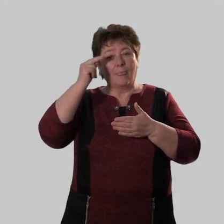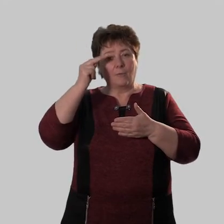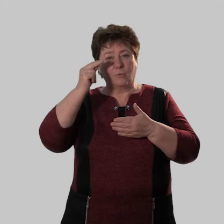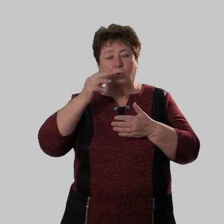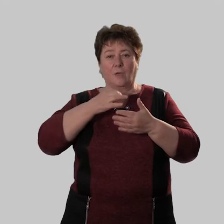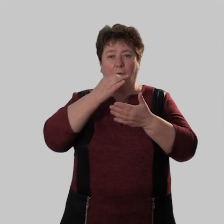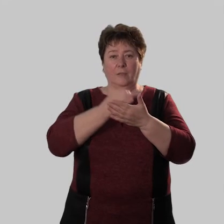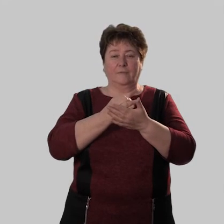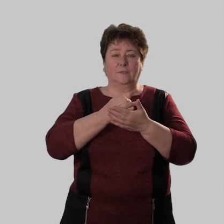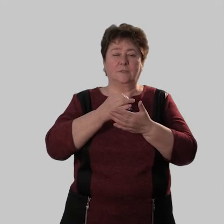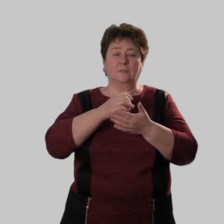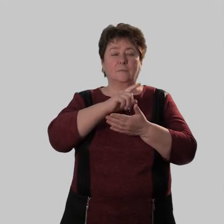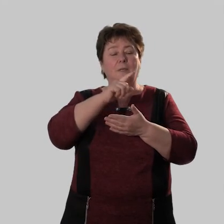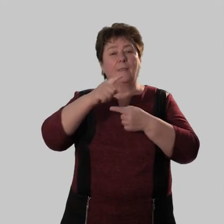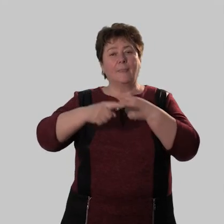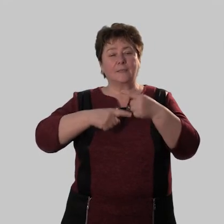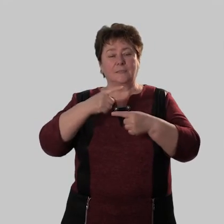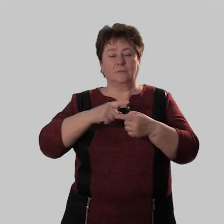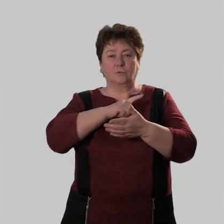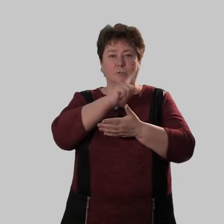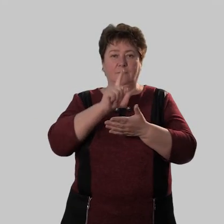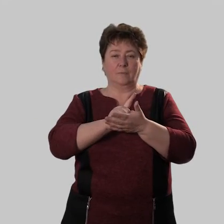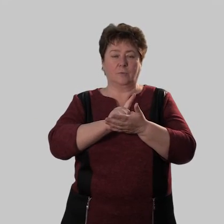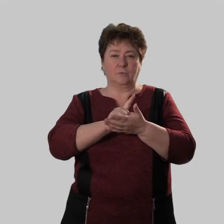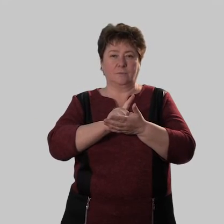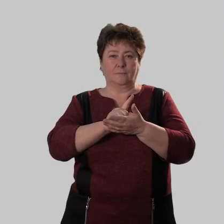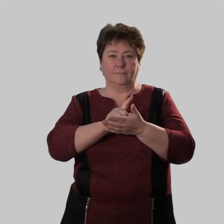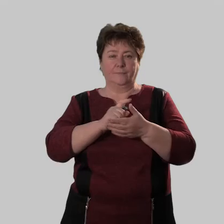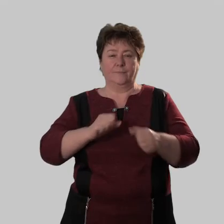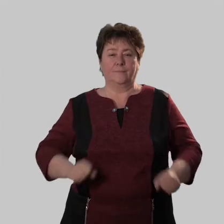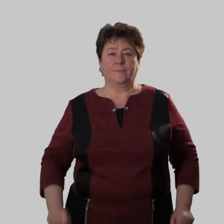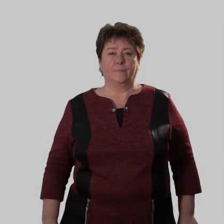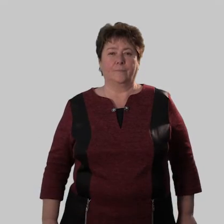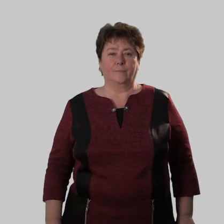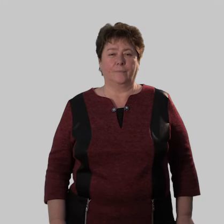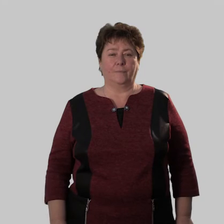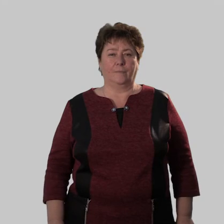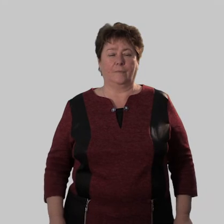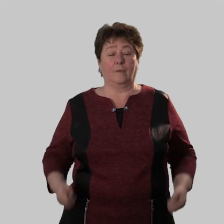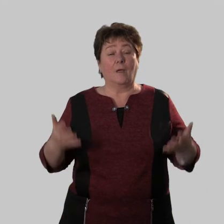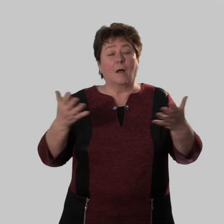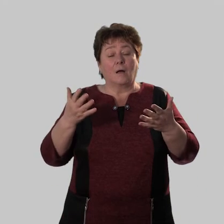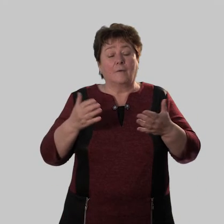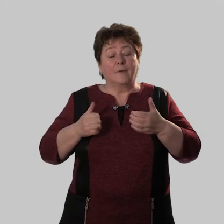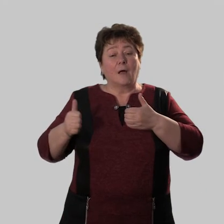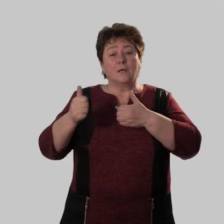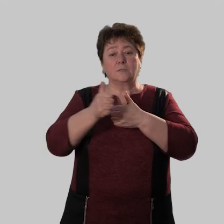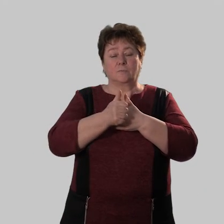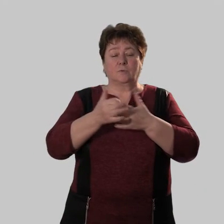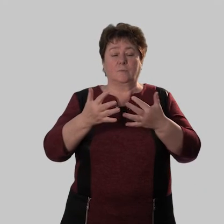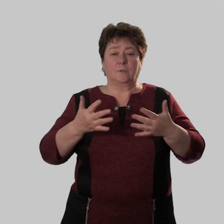нашего урока мы ответим с вами на следующие вопросы каковы